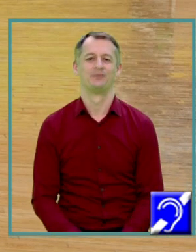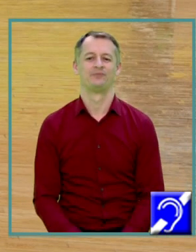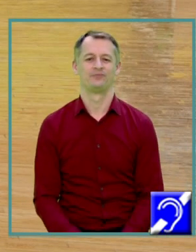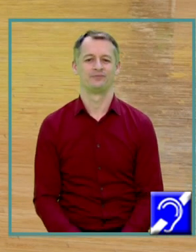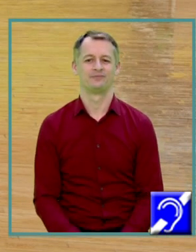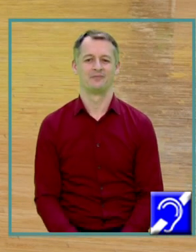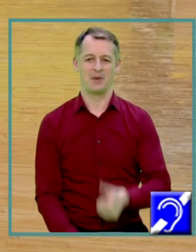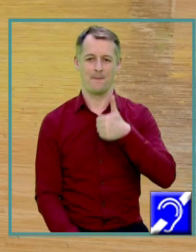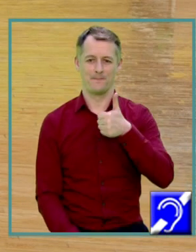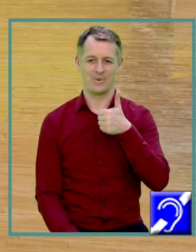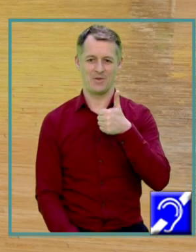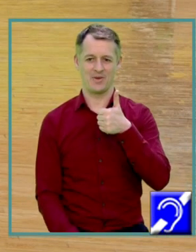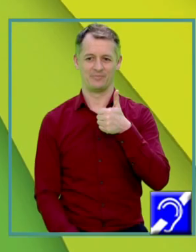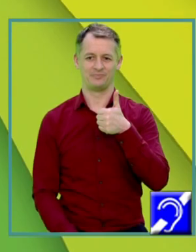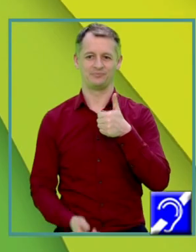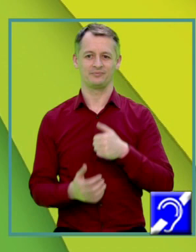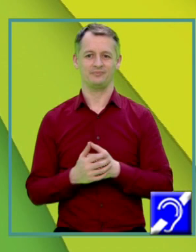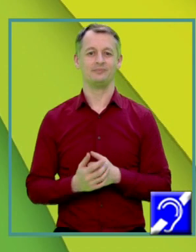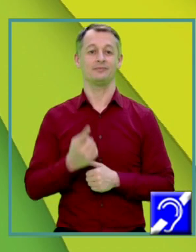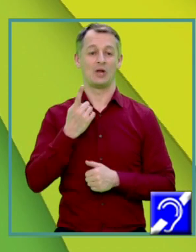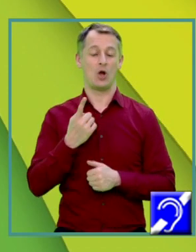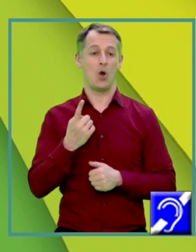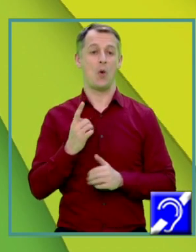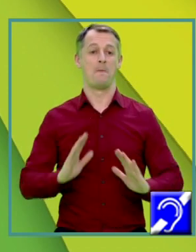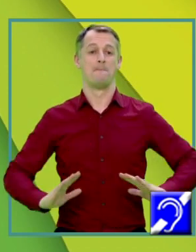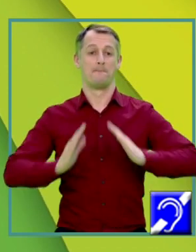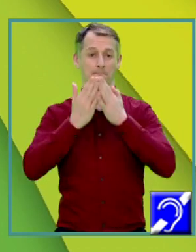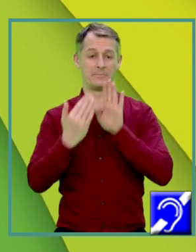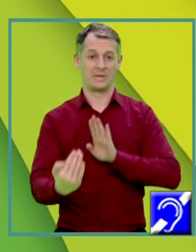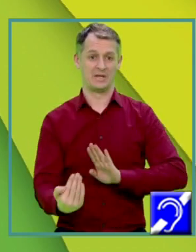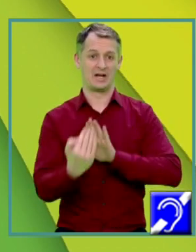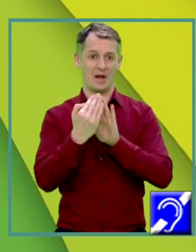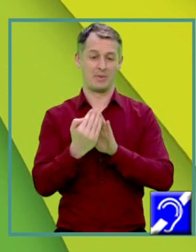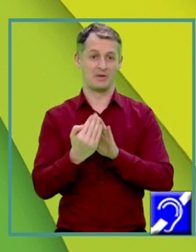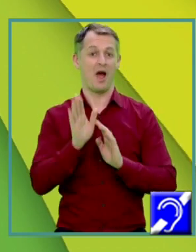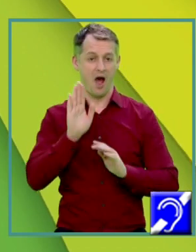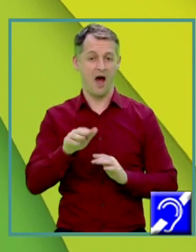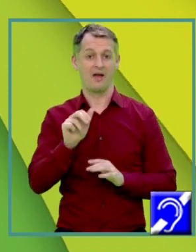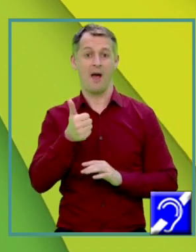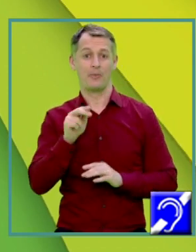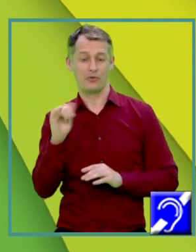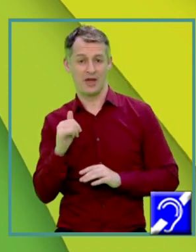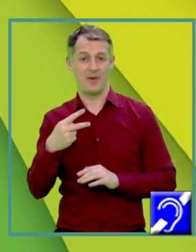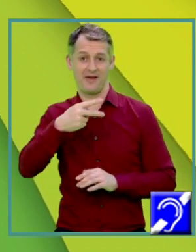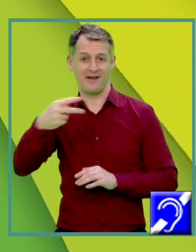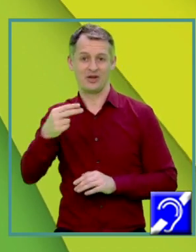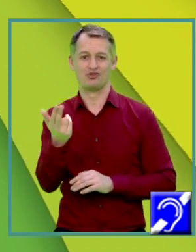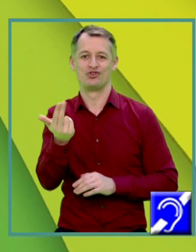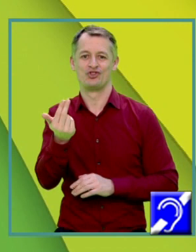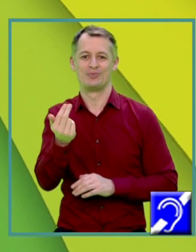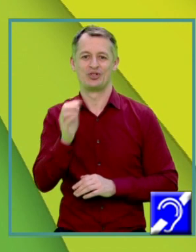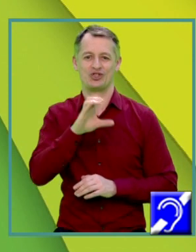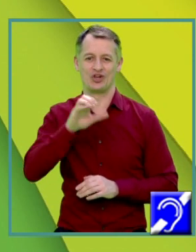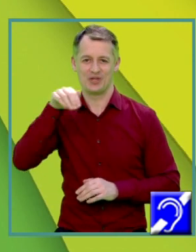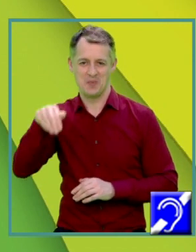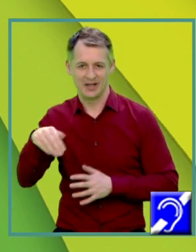Prima aplicație. O piramidă 4L are apotema egală cu 15 cm